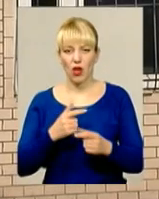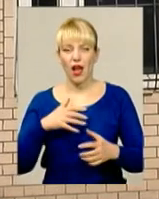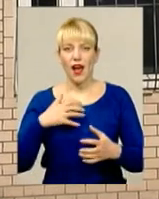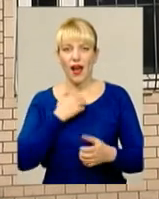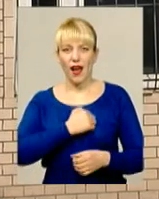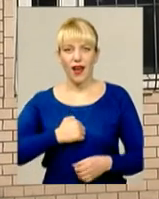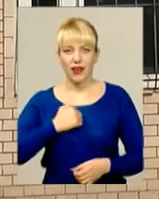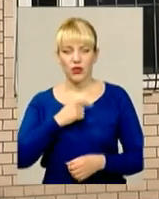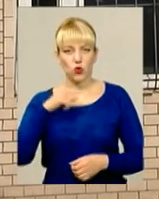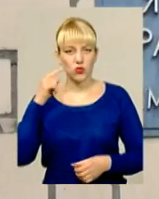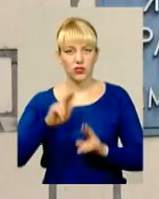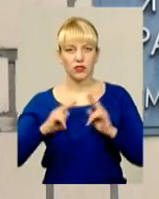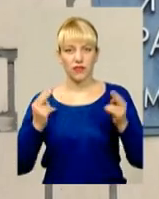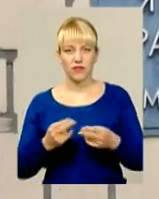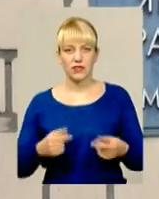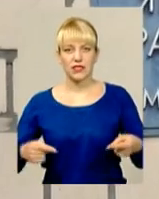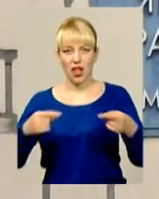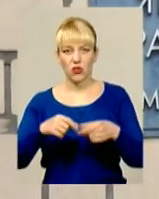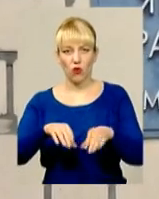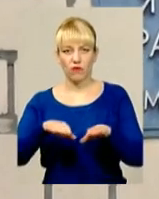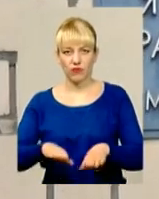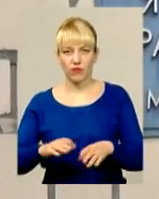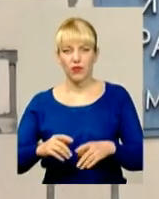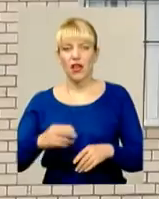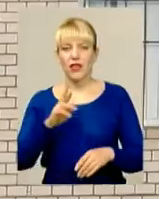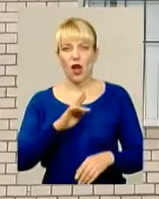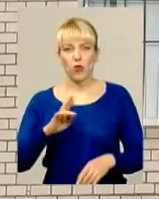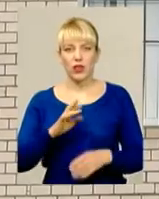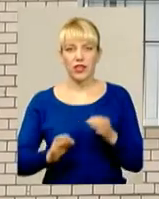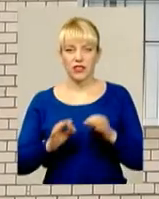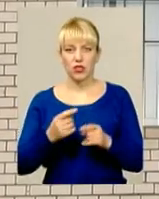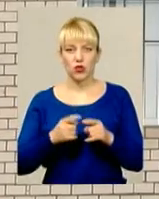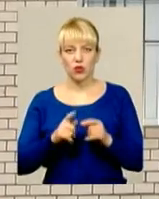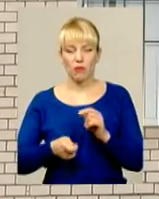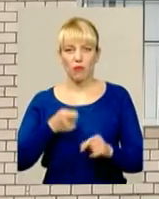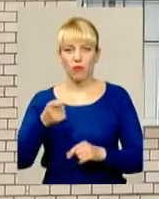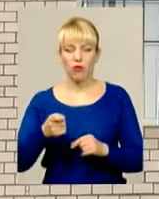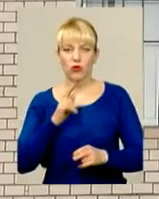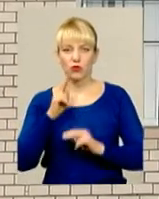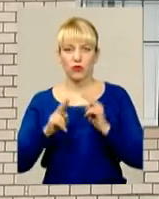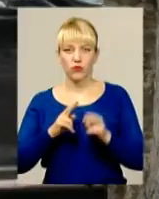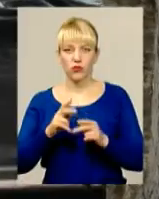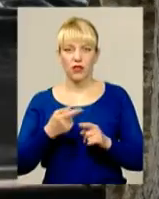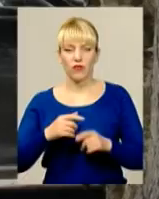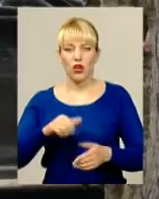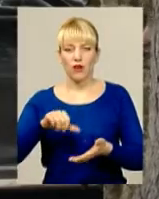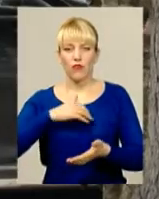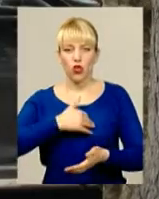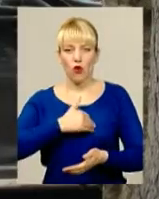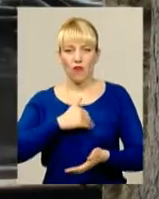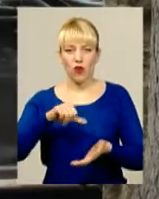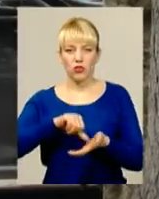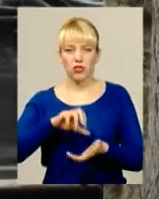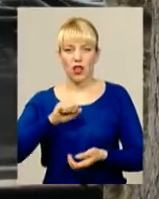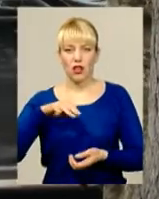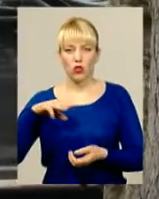встановив Ярмолинецький районний суд. Відповідну позовну заяву подала вдова учасника антитерористичної операції Світлана